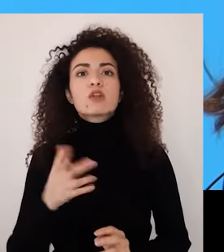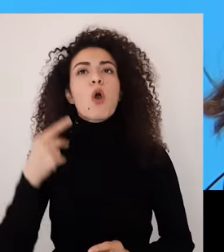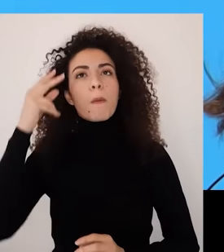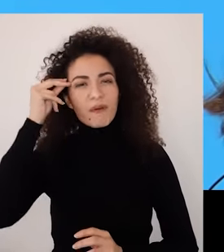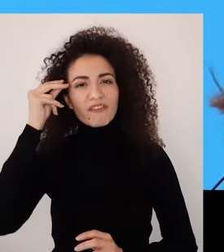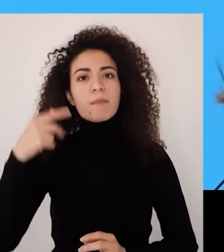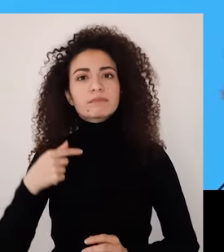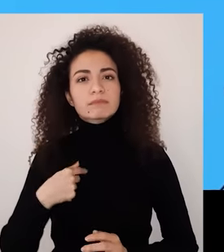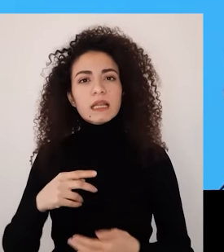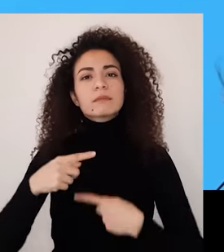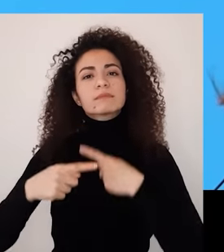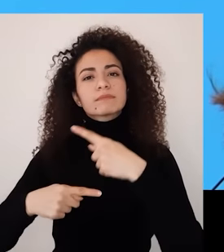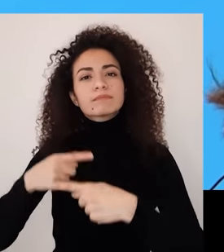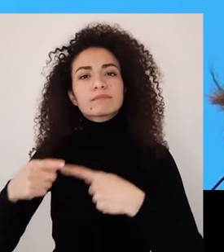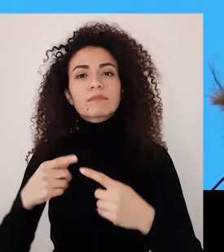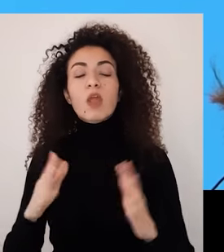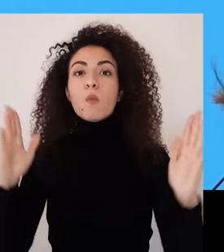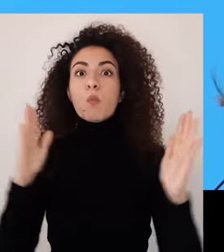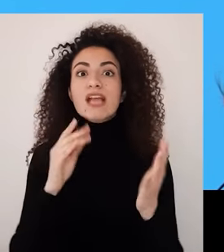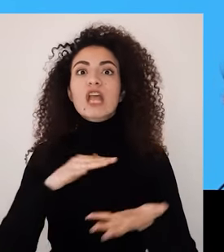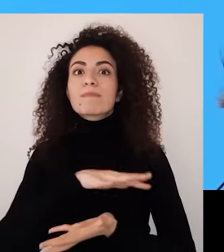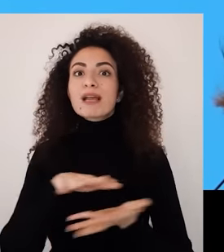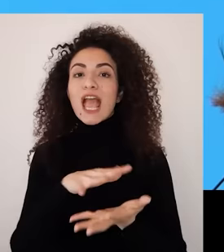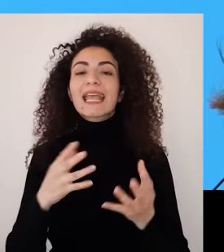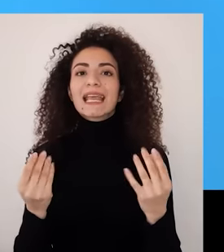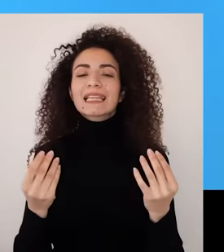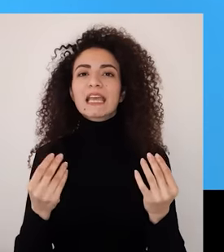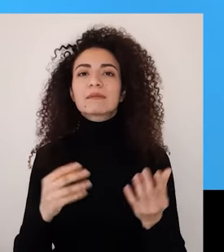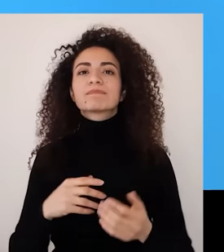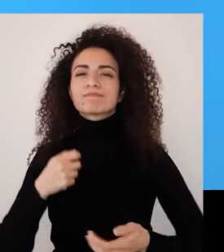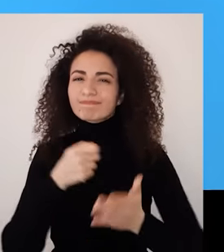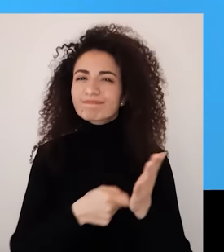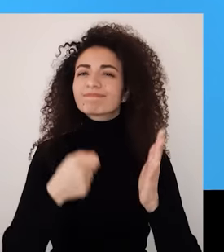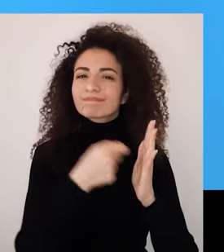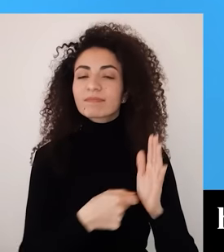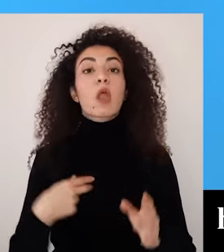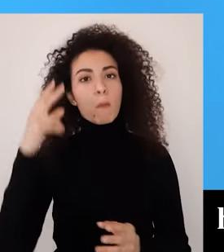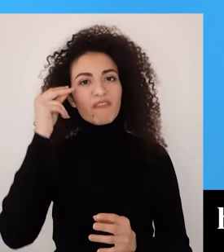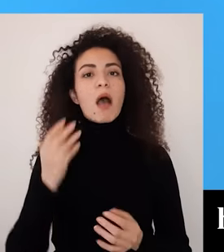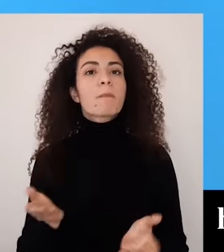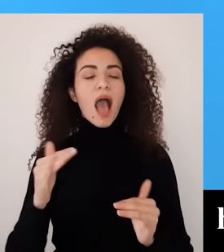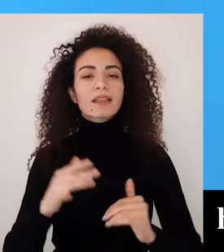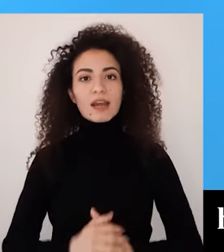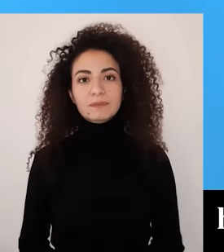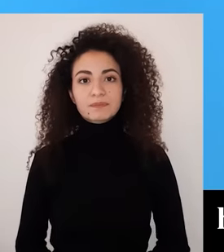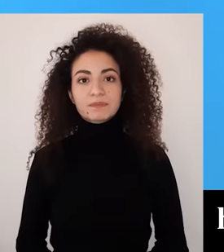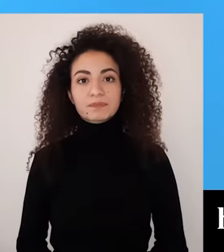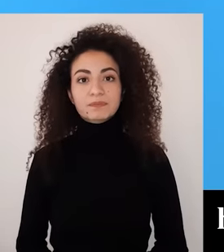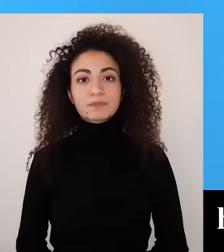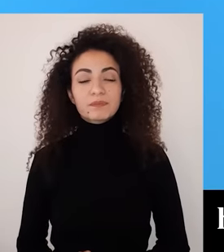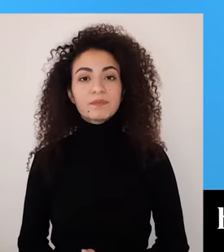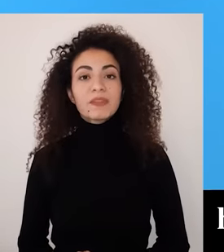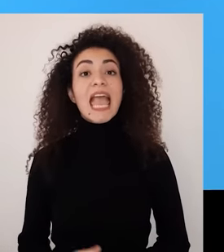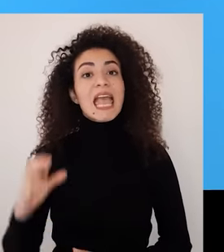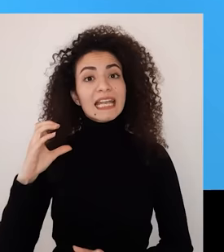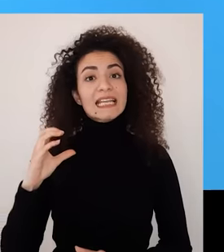القيام بخطوة إلى الأمام لمواجهة التحدي اللي عم بتمر فيها بالعودة للجونستن بيقترح علينا وسيلة تانية مفيدة